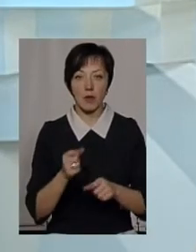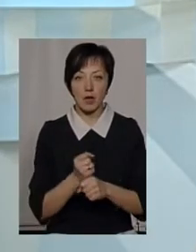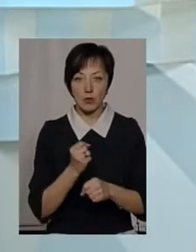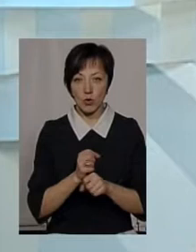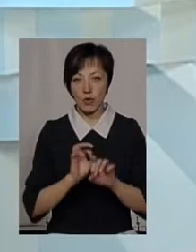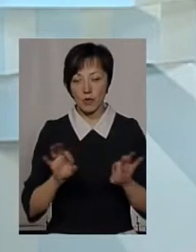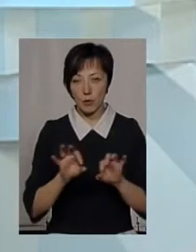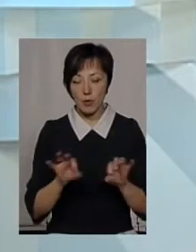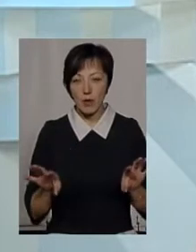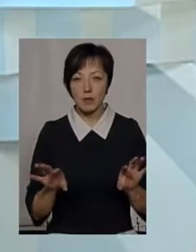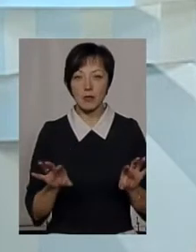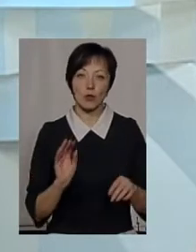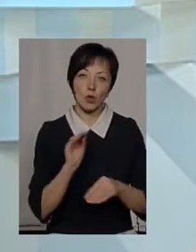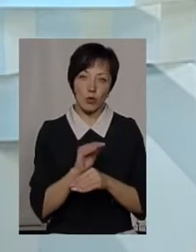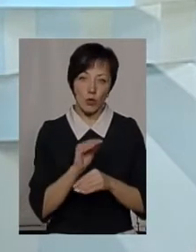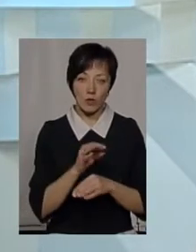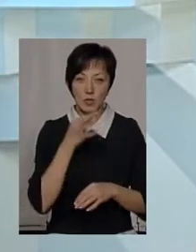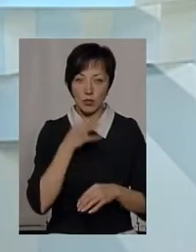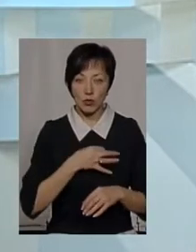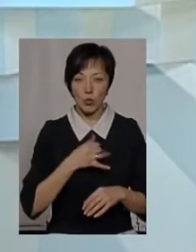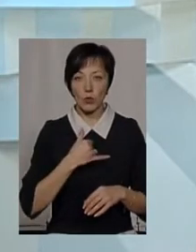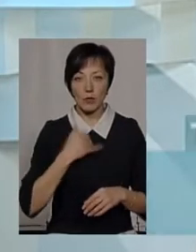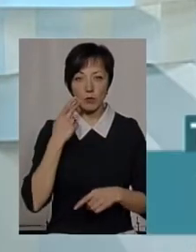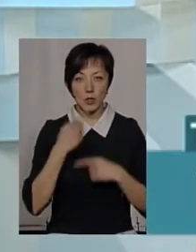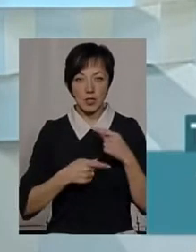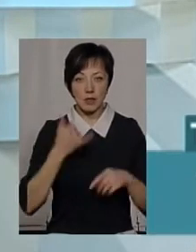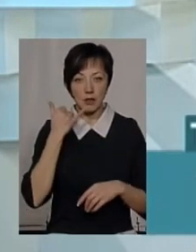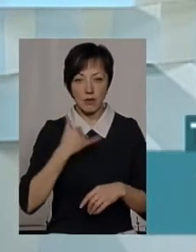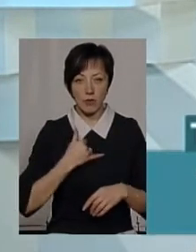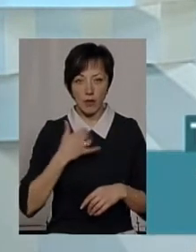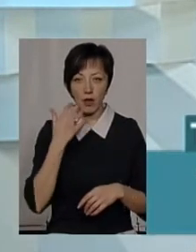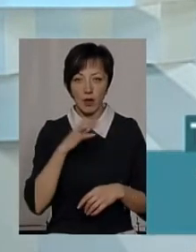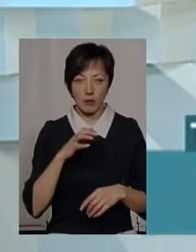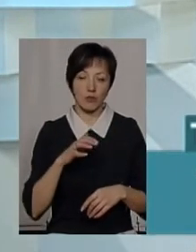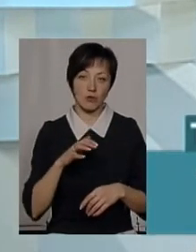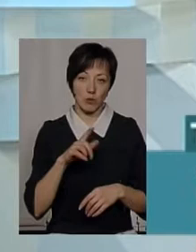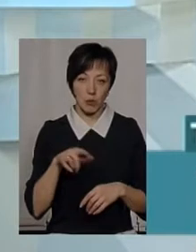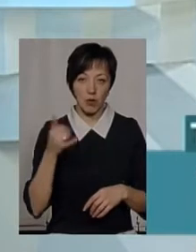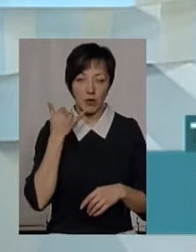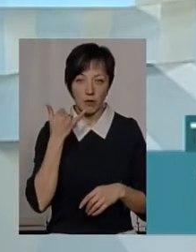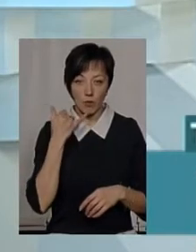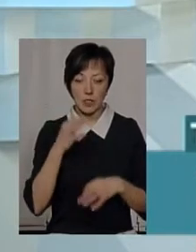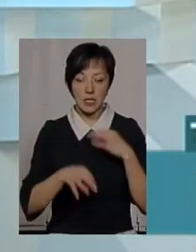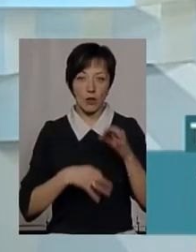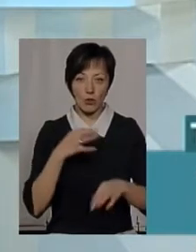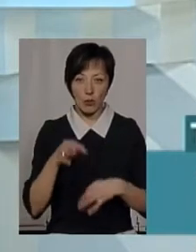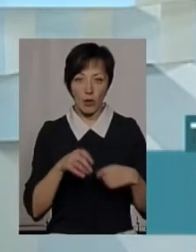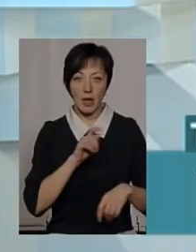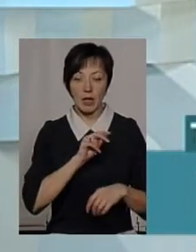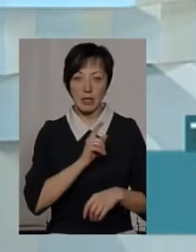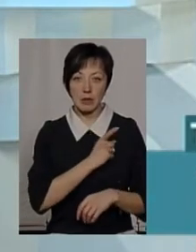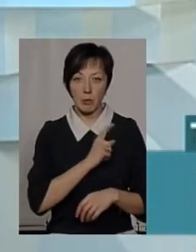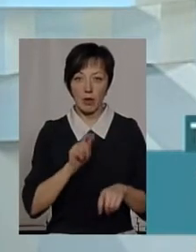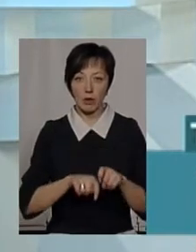опрацює інформацію. Додатково скажу, що у нас постійні дзвінки на гарячу лінію. Знову ж таки, цілодобово інспектора